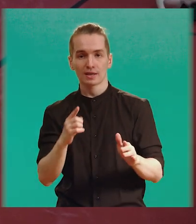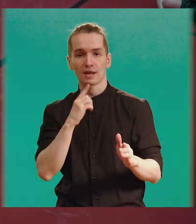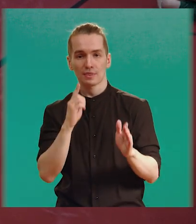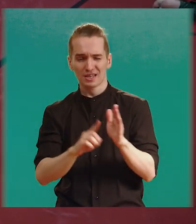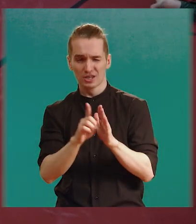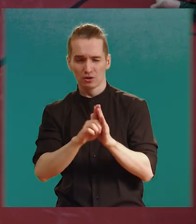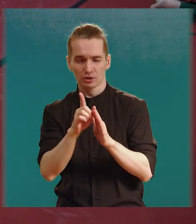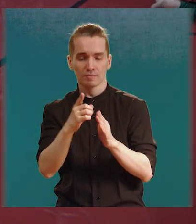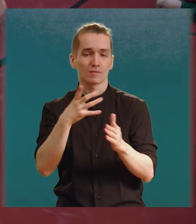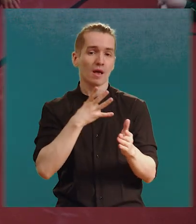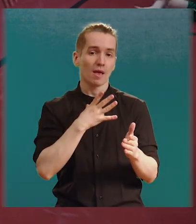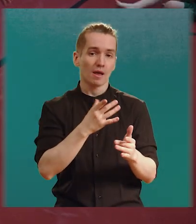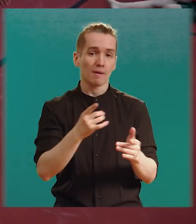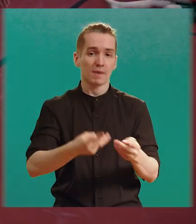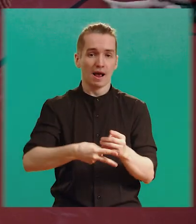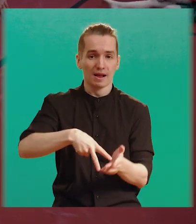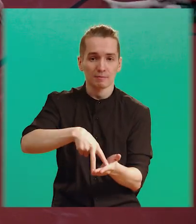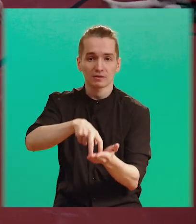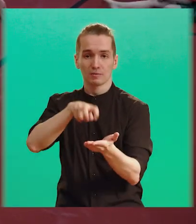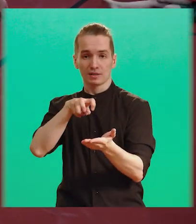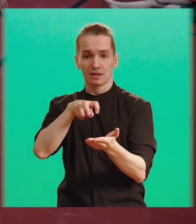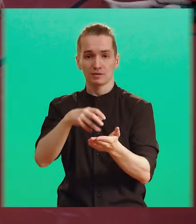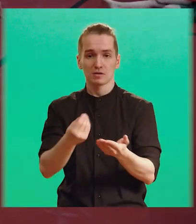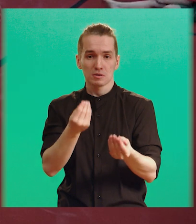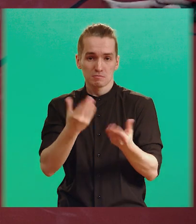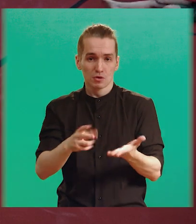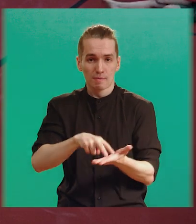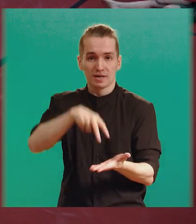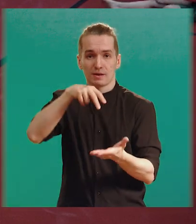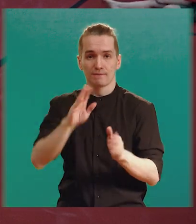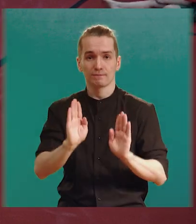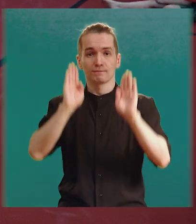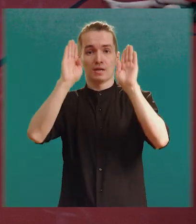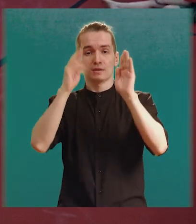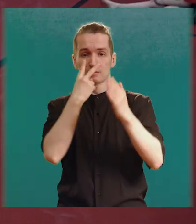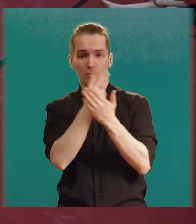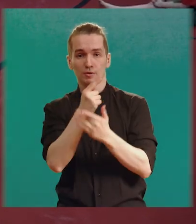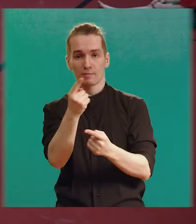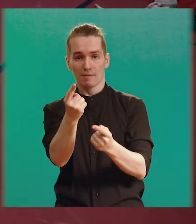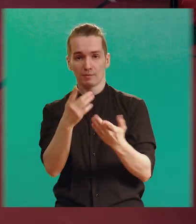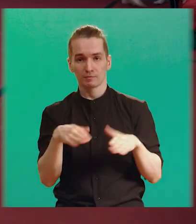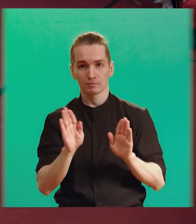по швам. Отмахиваем назад, присели. И прыгаем просто вверх, смотрим перед собой. Вверх. Раз, два.